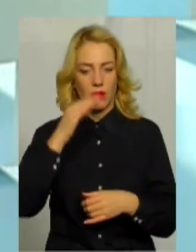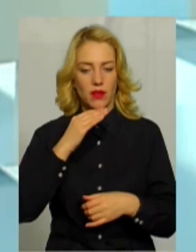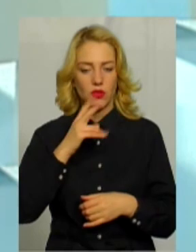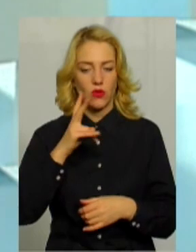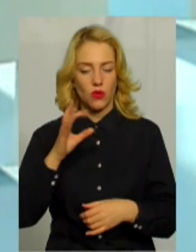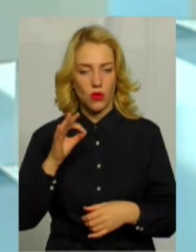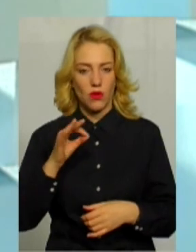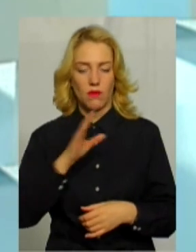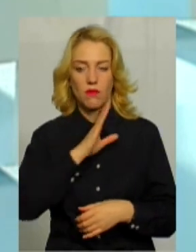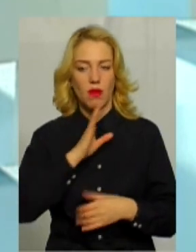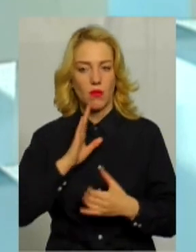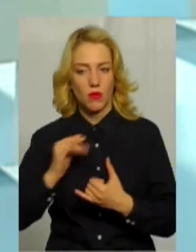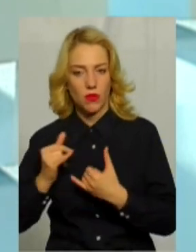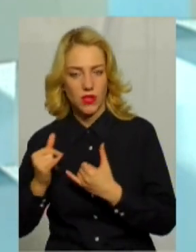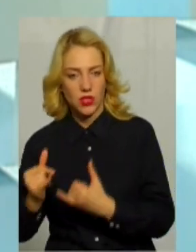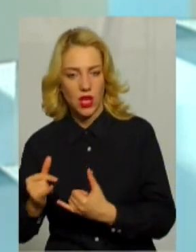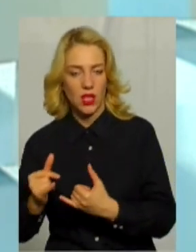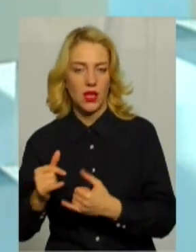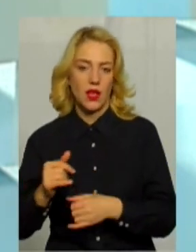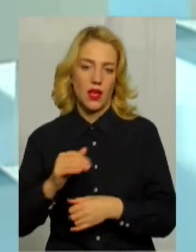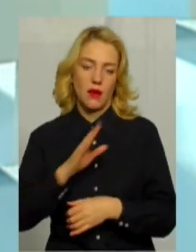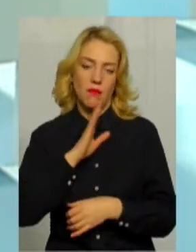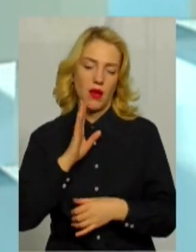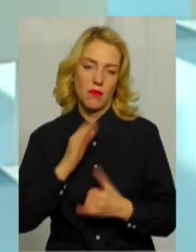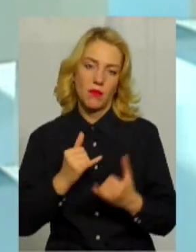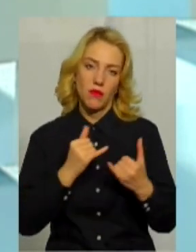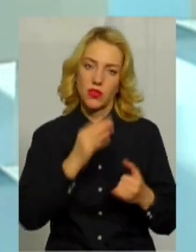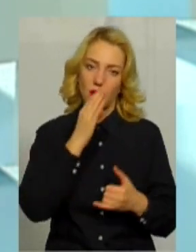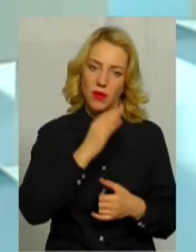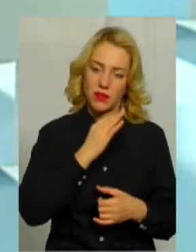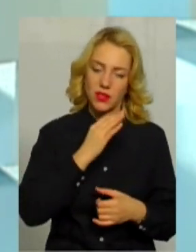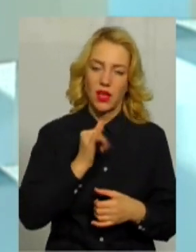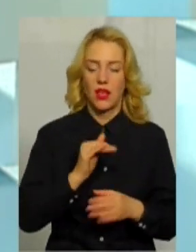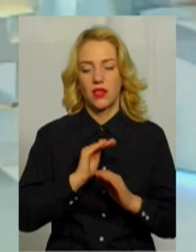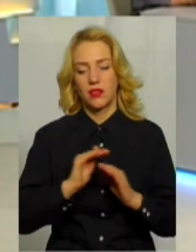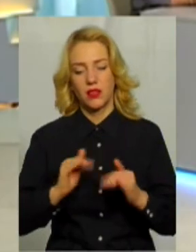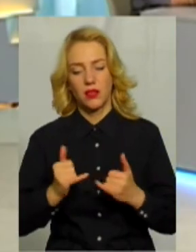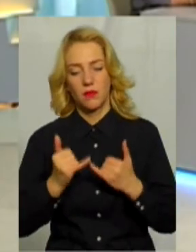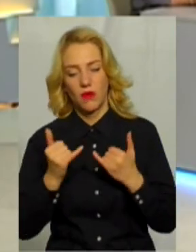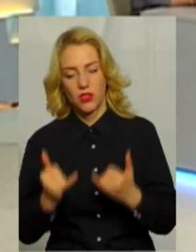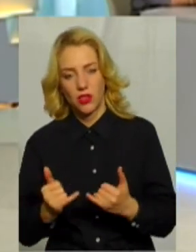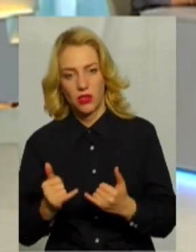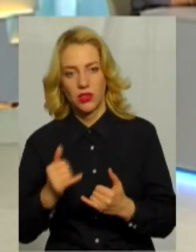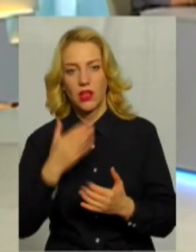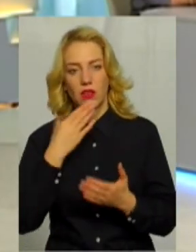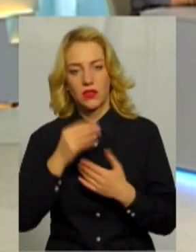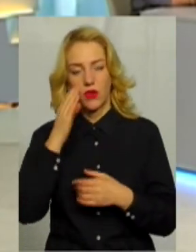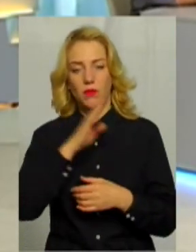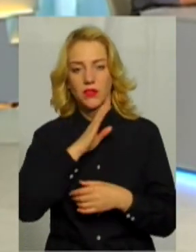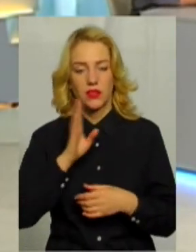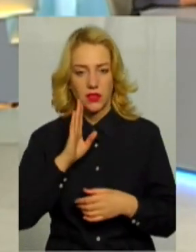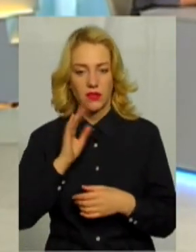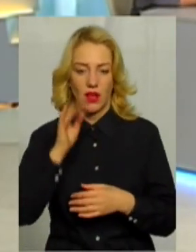маму, мама батька, і діти поважають своїх батьків, а батьки дітей. Тому що дуже часто